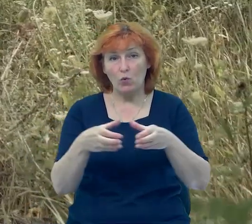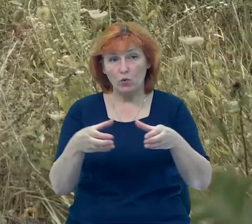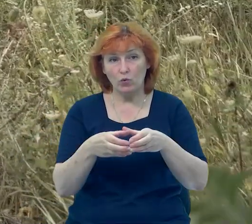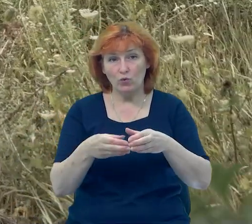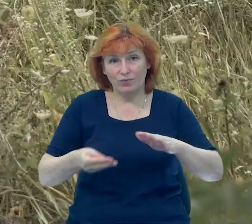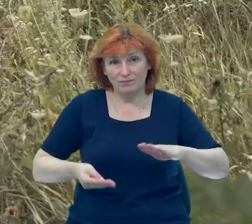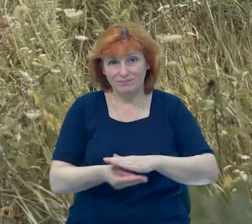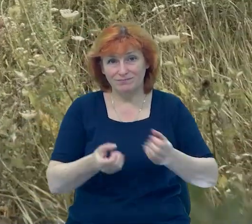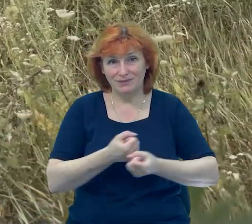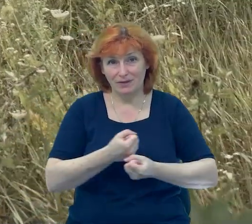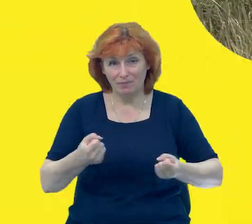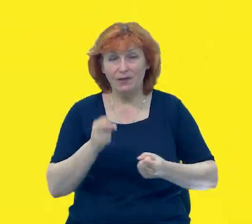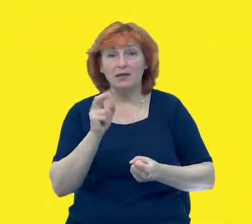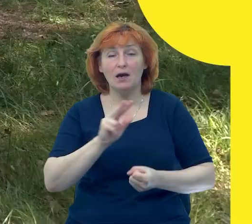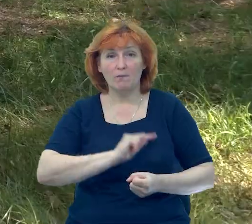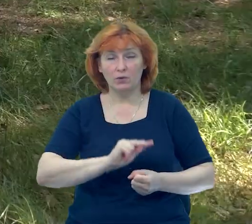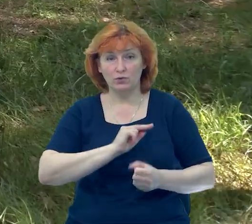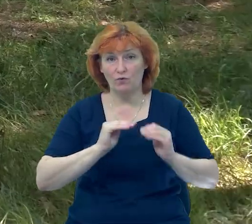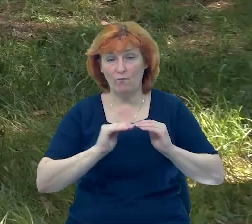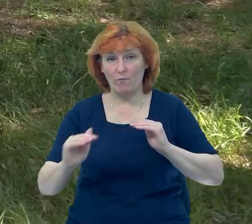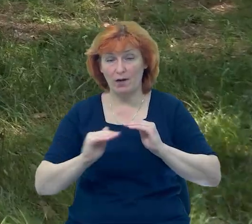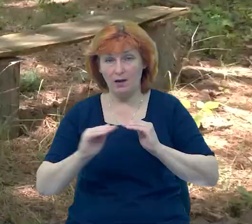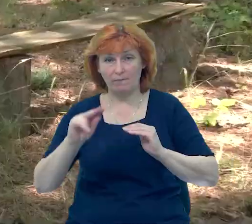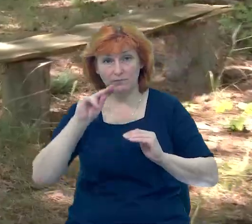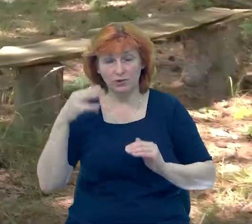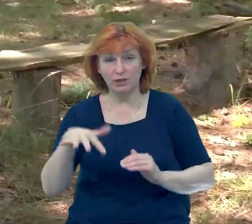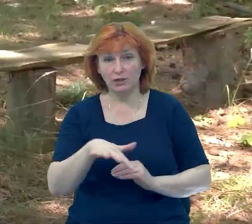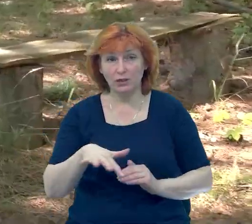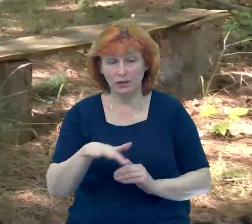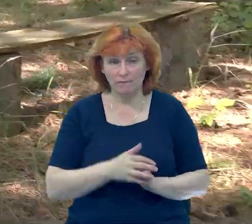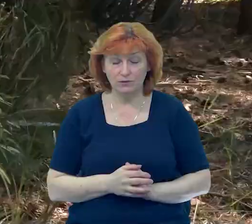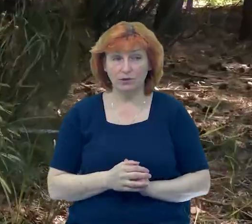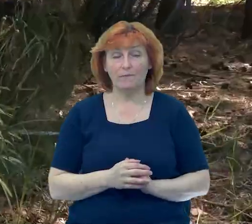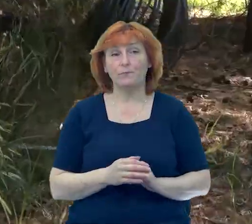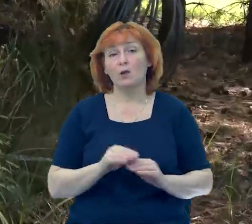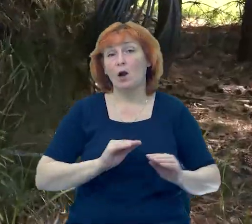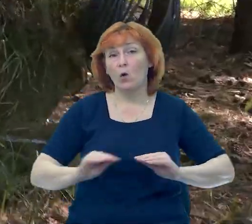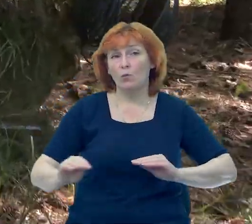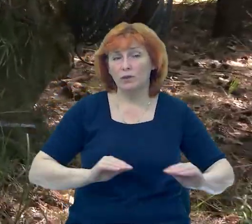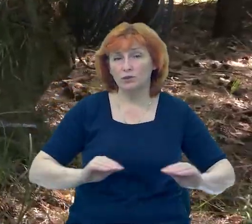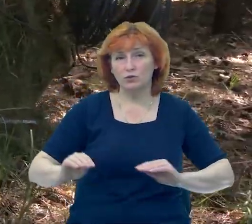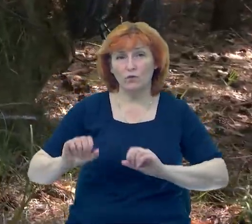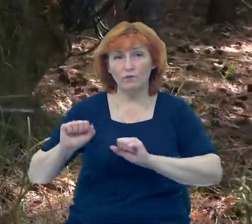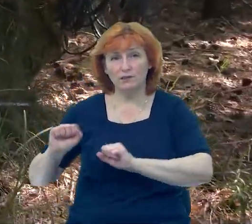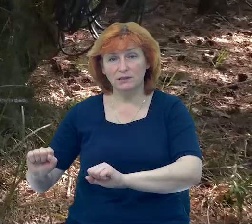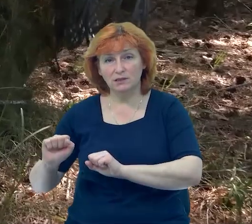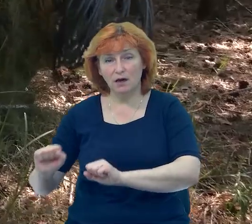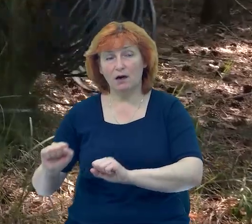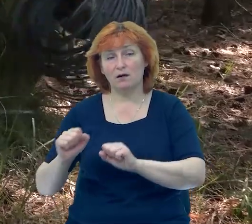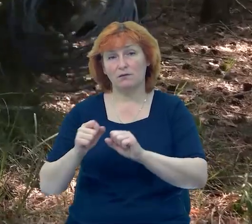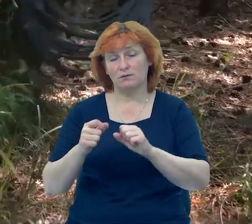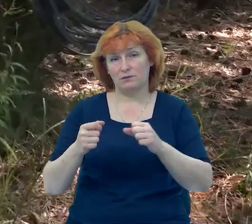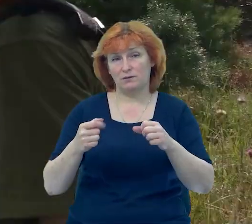Чернігівщини? По координатам виходять на точку, облаштовують захист позиції, розгортають